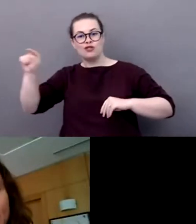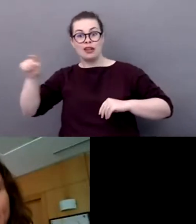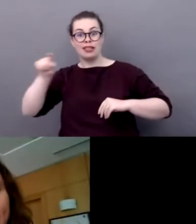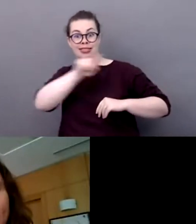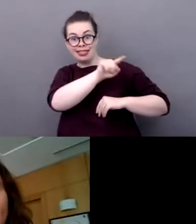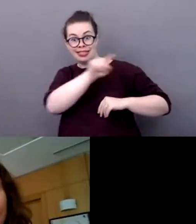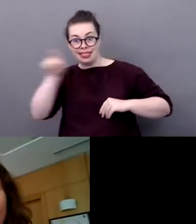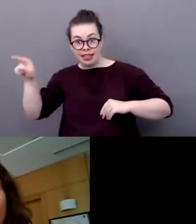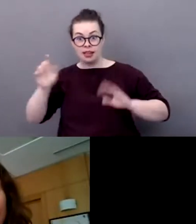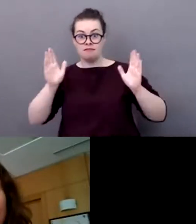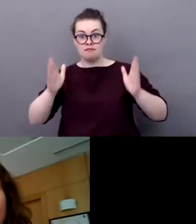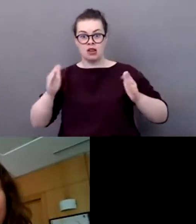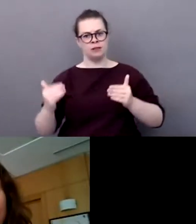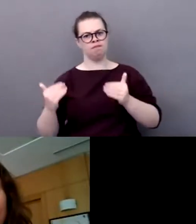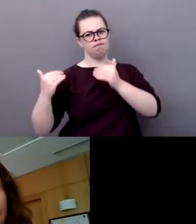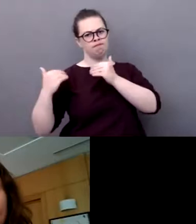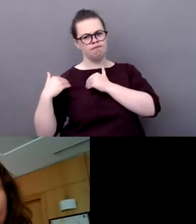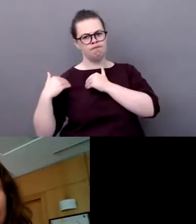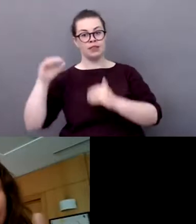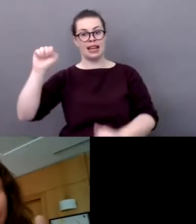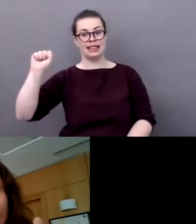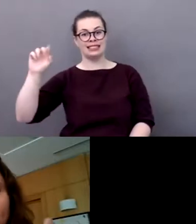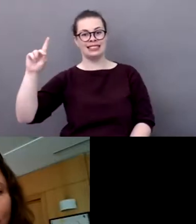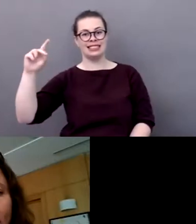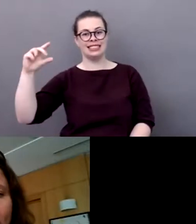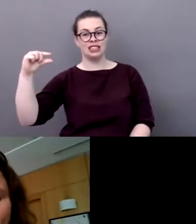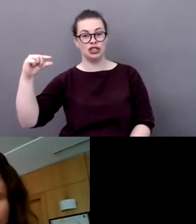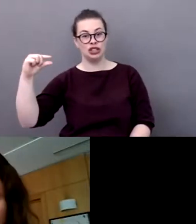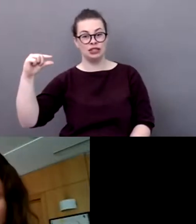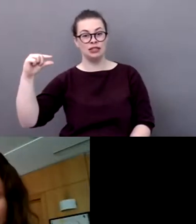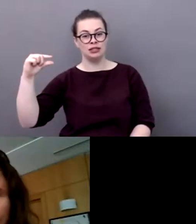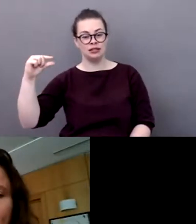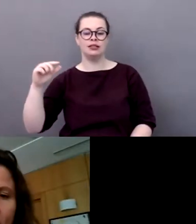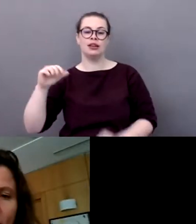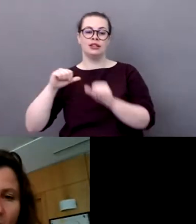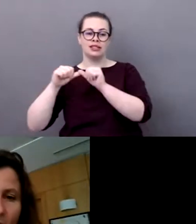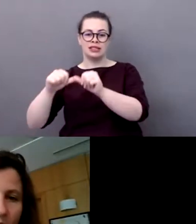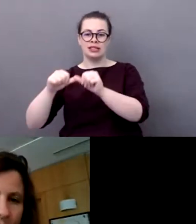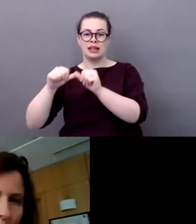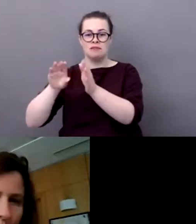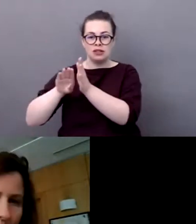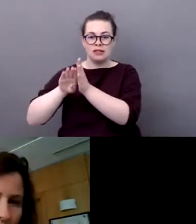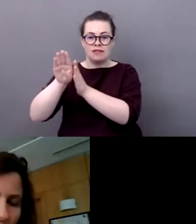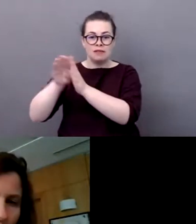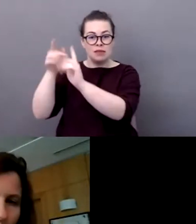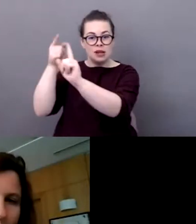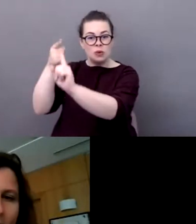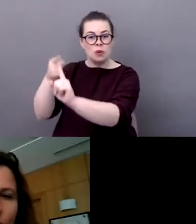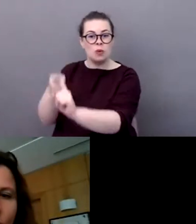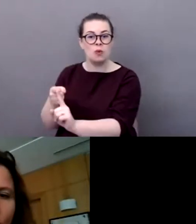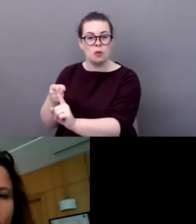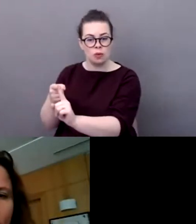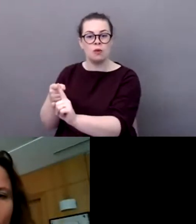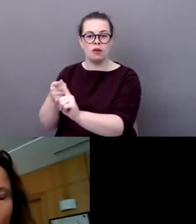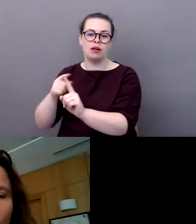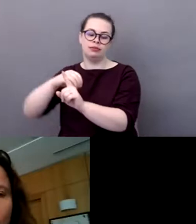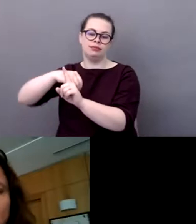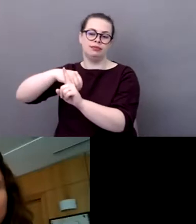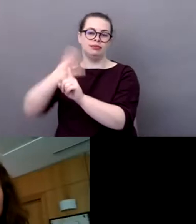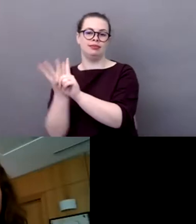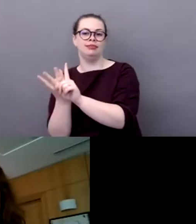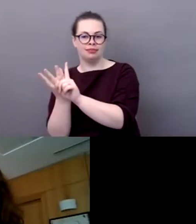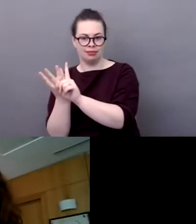son ministère. Je pense notamment à une première qui a été signée récemment avec le ministère de la Transition